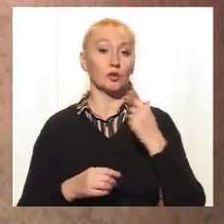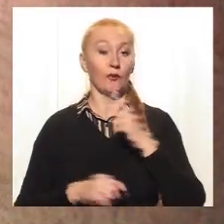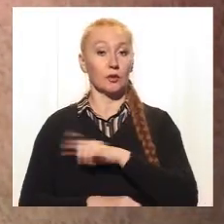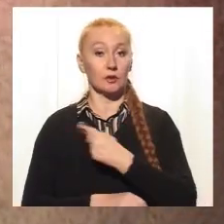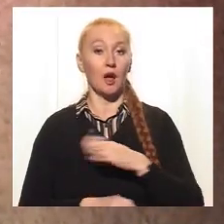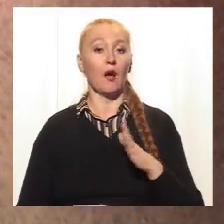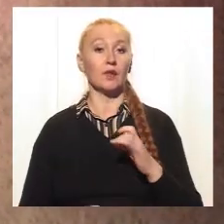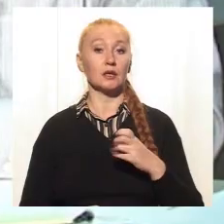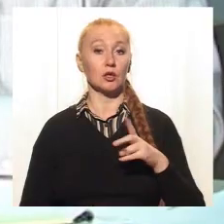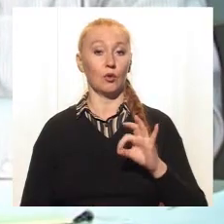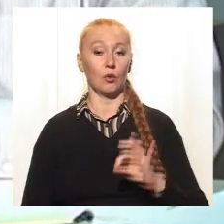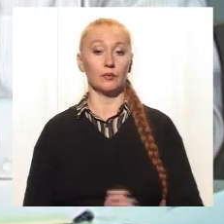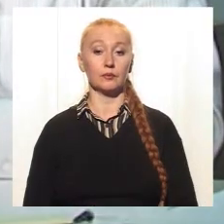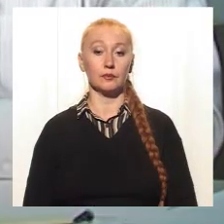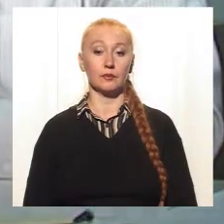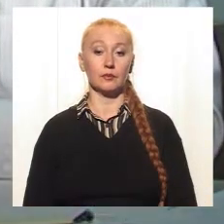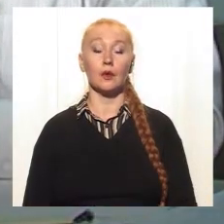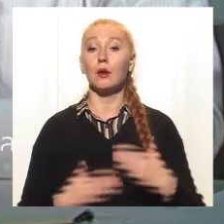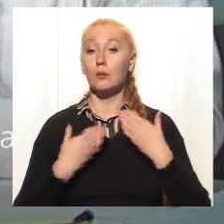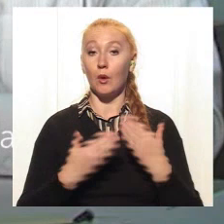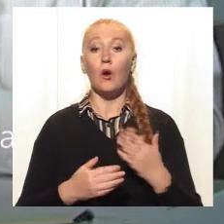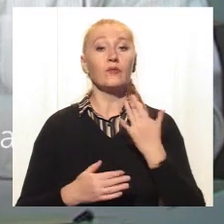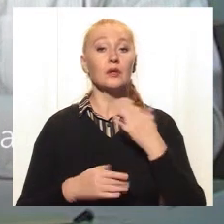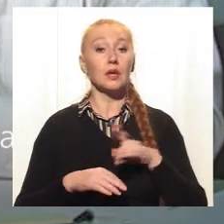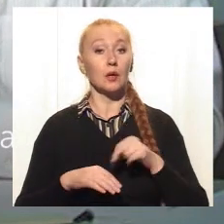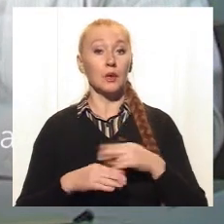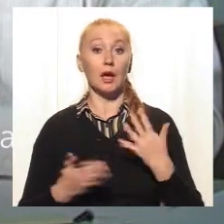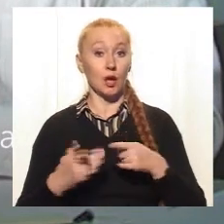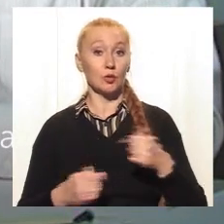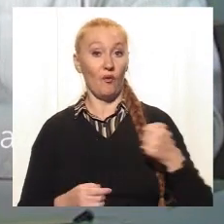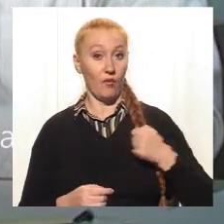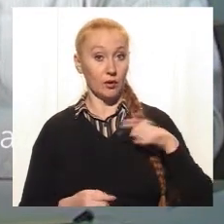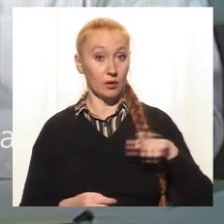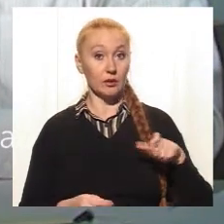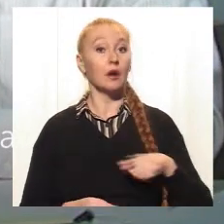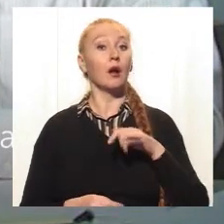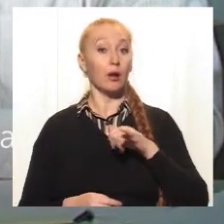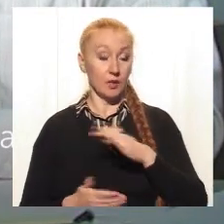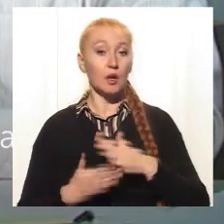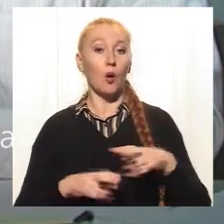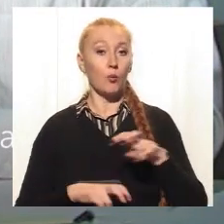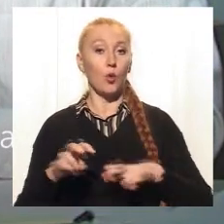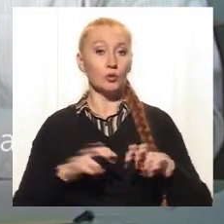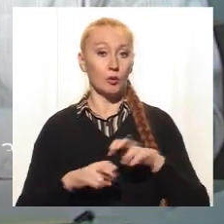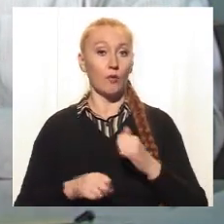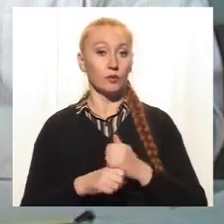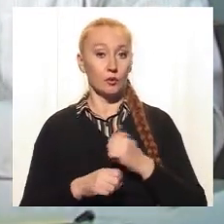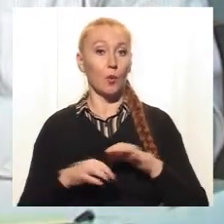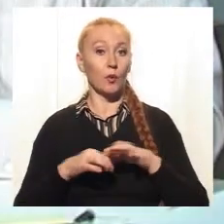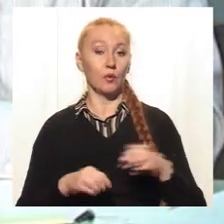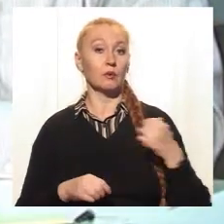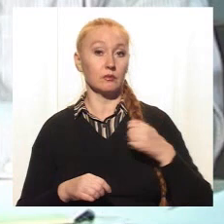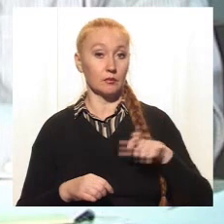Олександр Власенко. Хтось звертається до національної поліції. Якщо це військові, там теж є свої пошукові роботи, які проводять